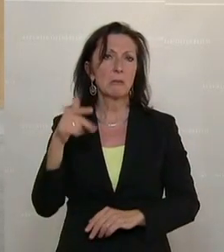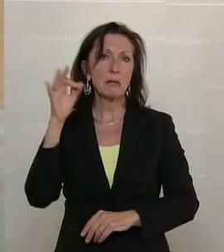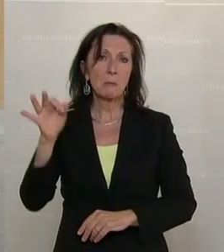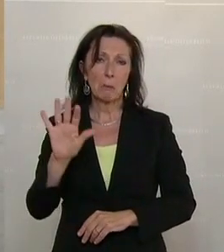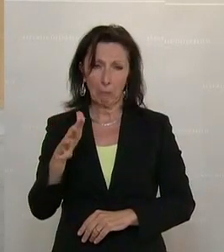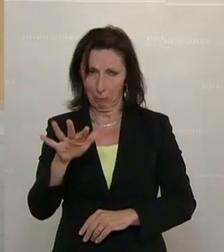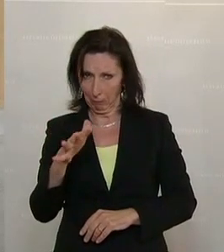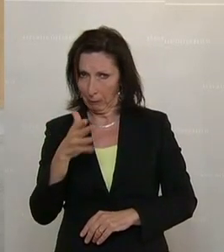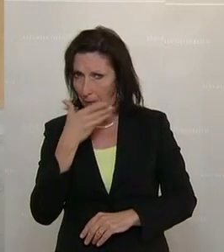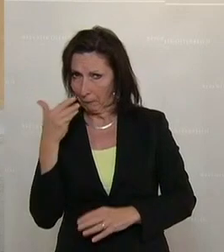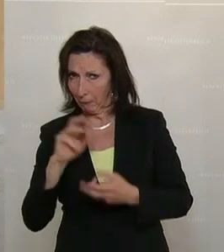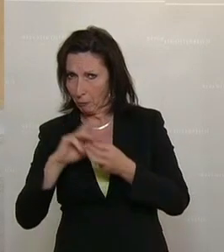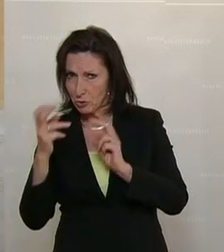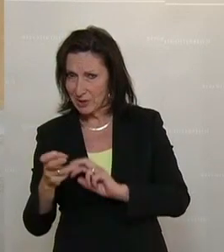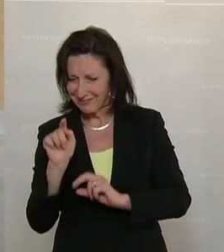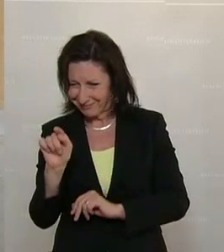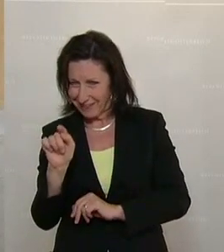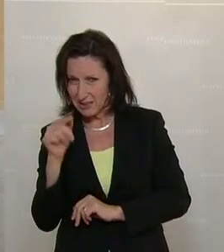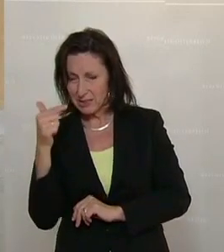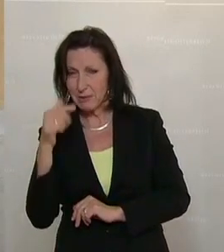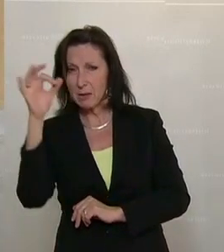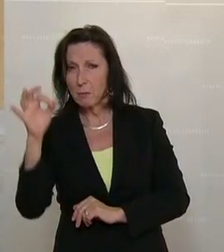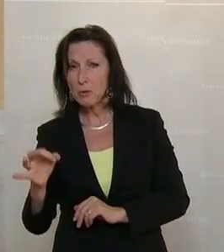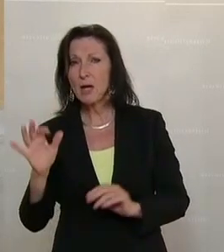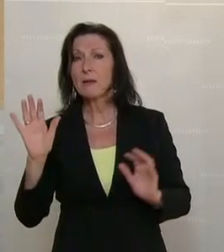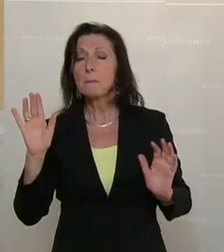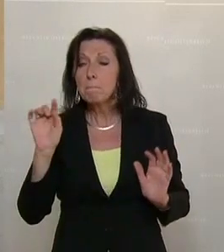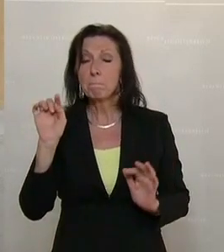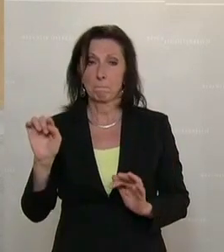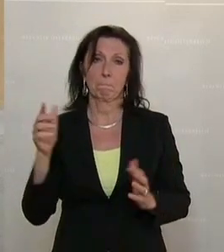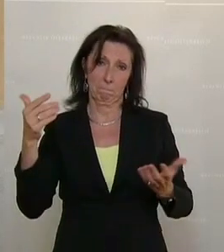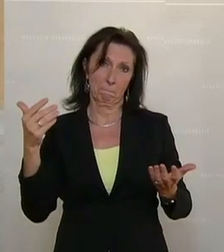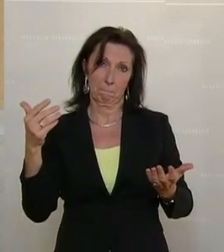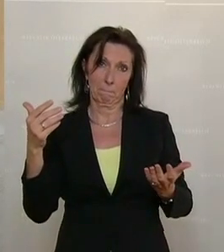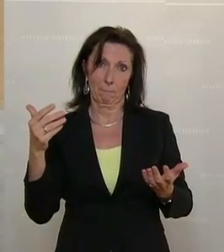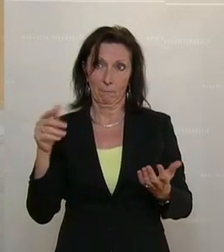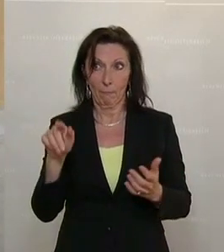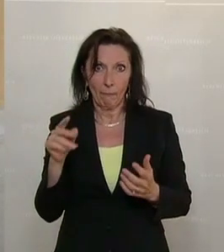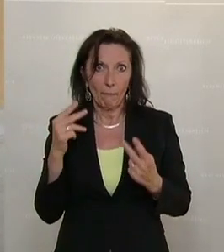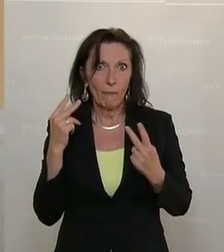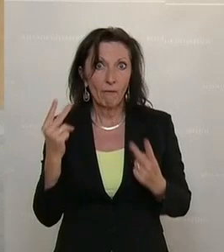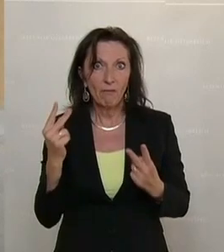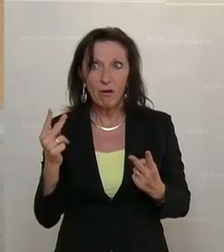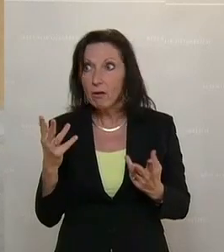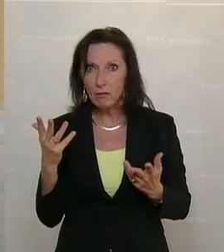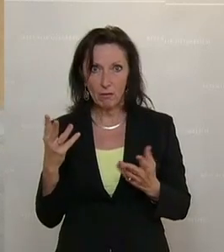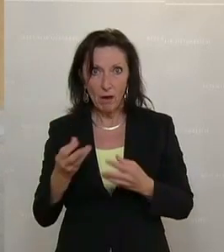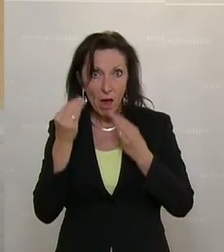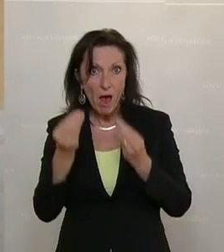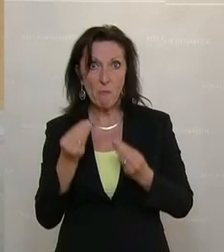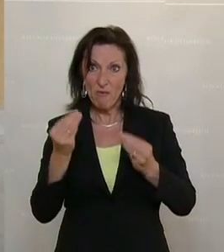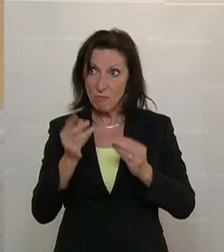nicht. Diese 20 Prozent sind allerdings jene, die eigentlich sehr essentielle Empfehlungen sind.